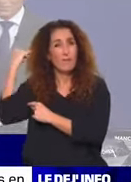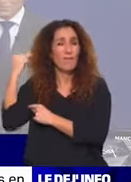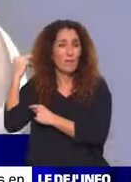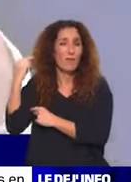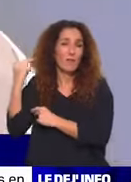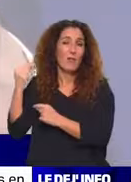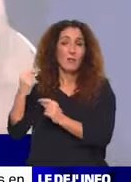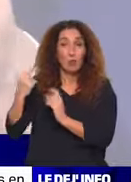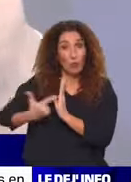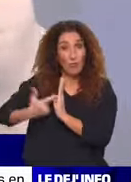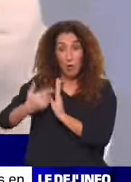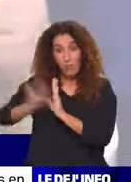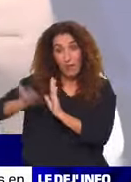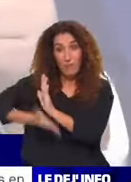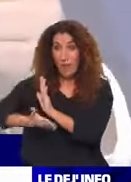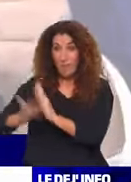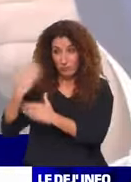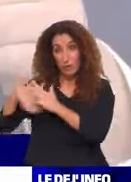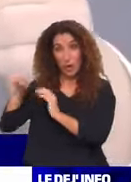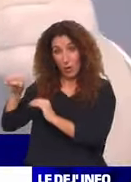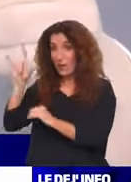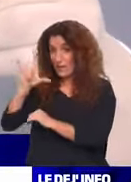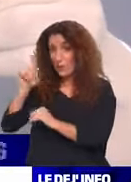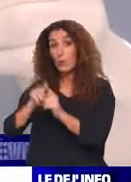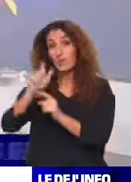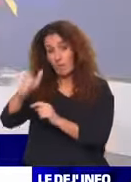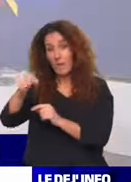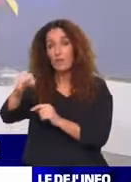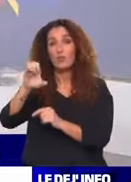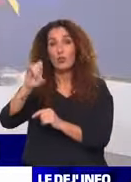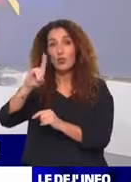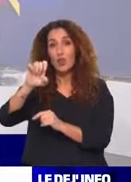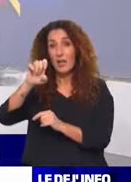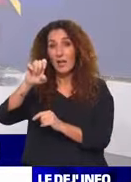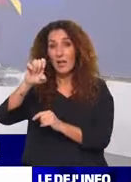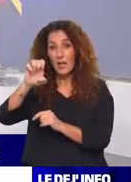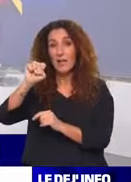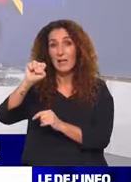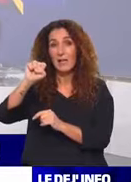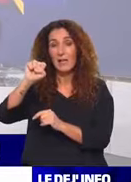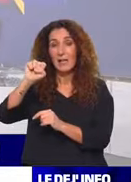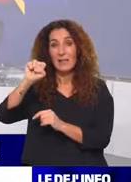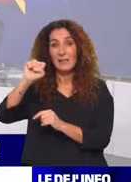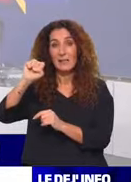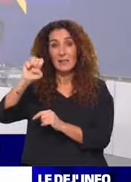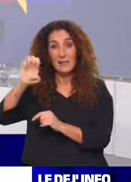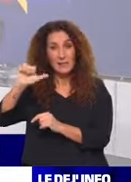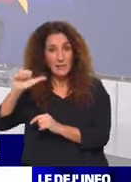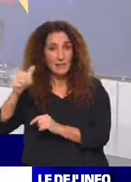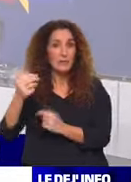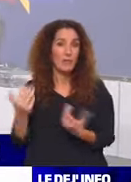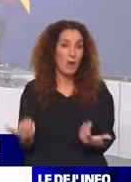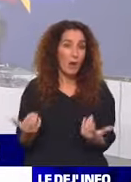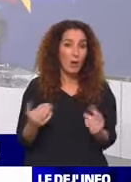poule, avec deux défaites à chaque fois, à domicile et à Chelsea. Alors, Jeannot, je crois qu s'est trompé sur le PSG. Puisque c'est